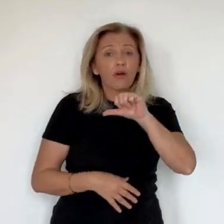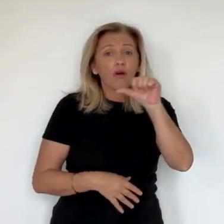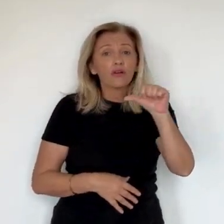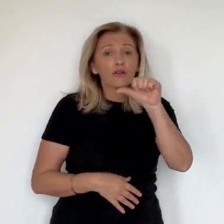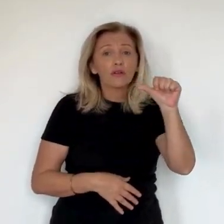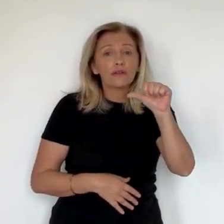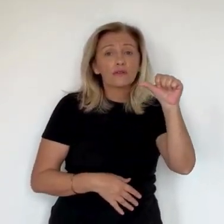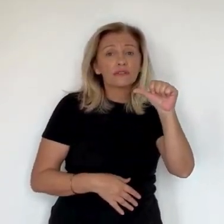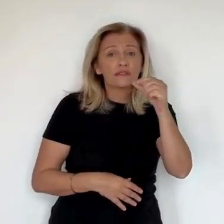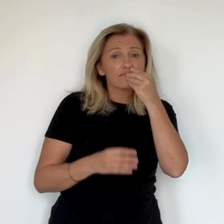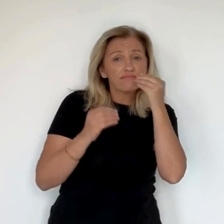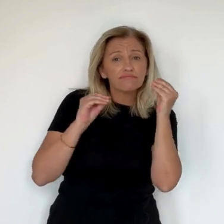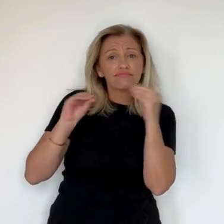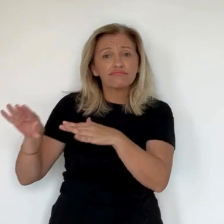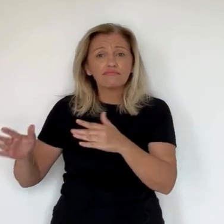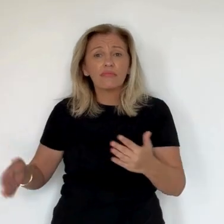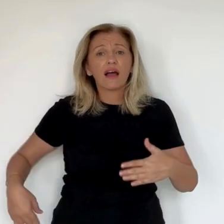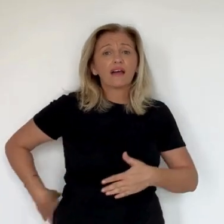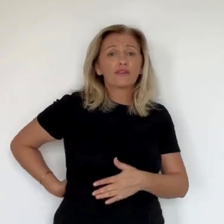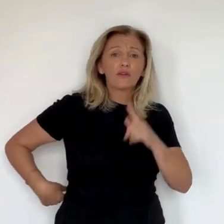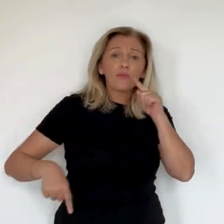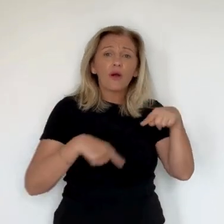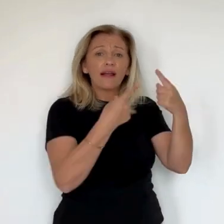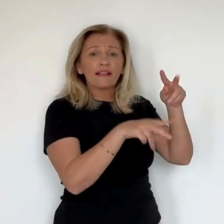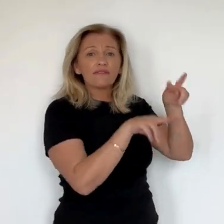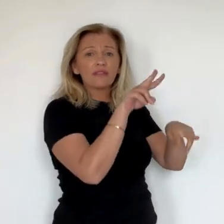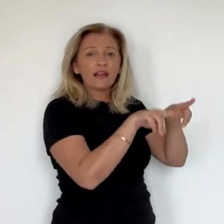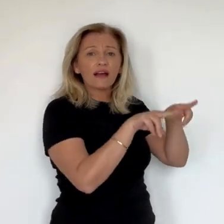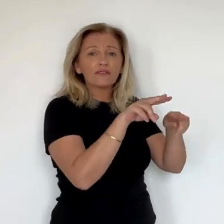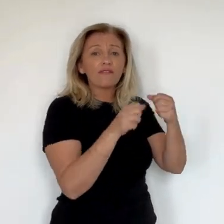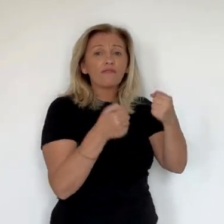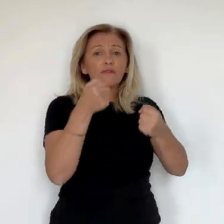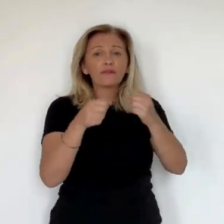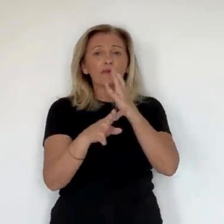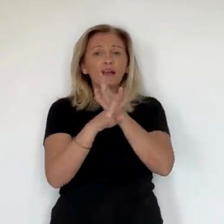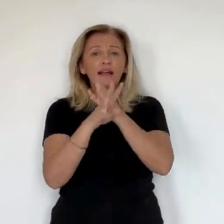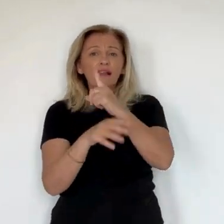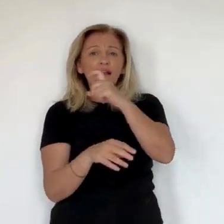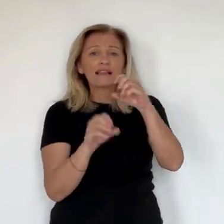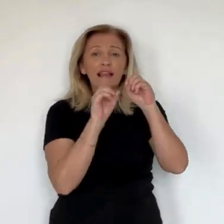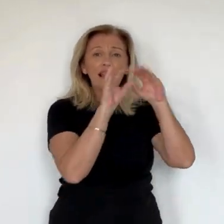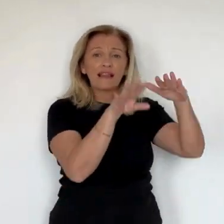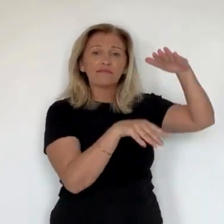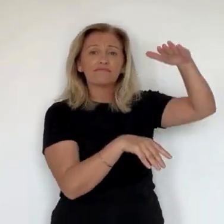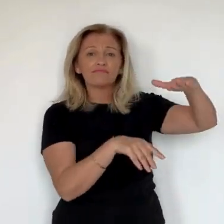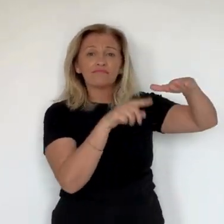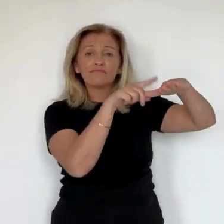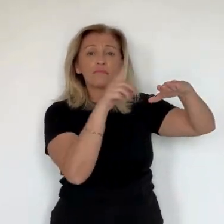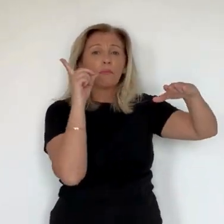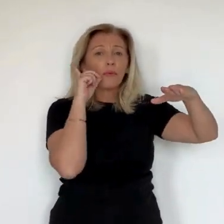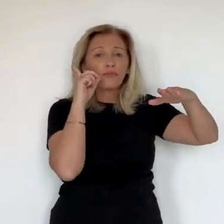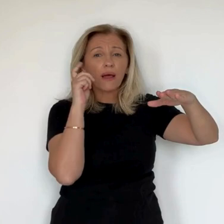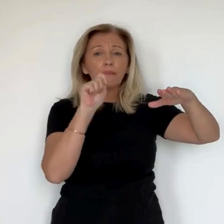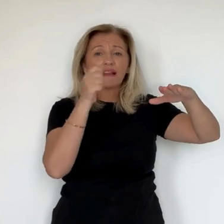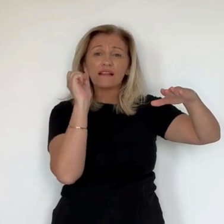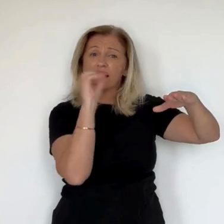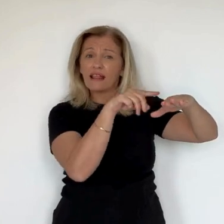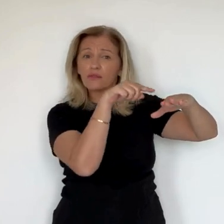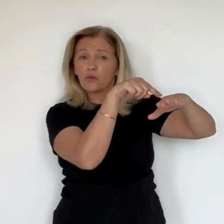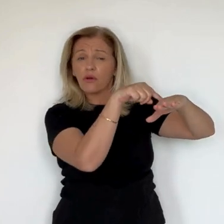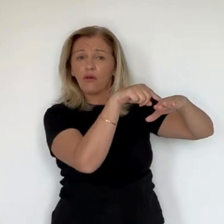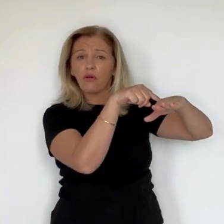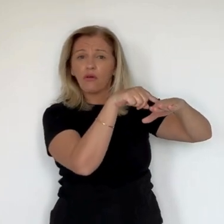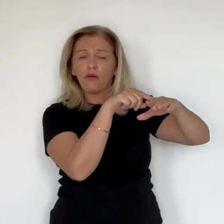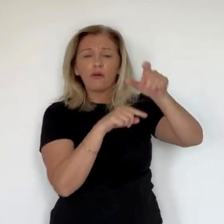Ce 16 août, Anjan-Antoine Agniette quitte à Jaxio pour se rendre à Campo, son village. Il gare son véhicule en bord de route et laisse ses clés et son